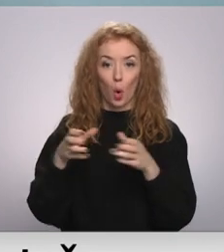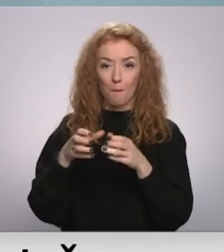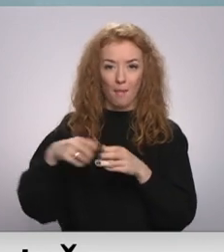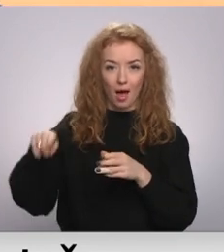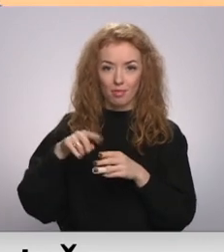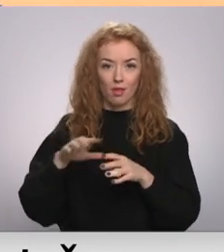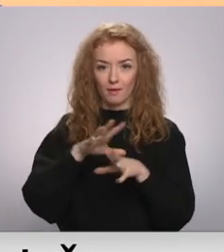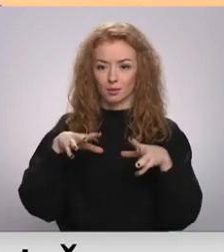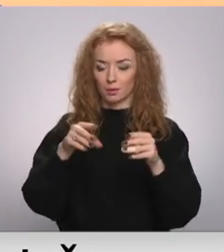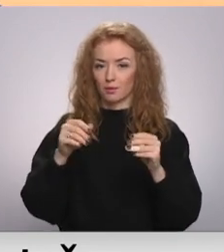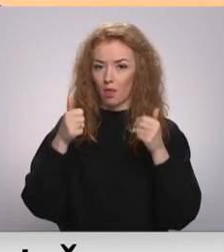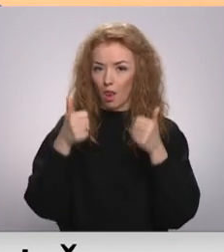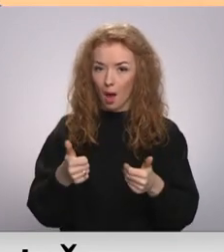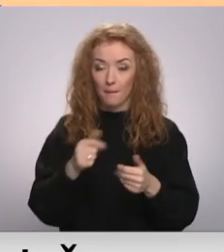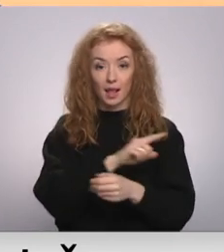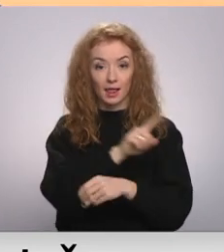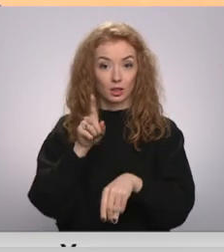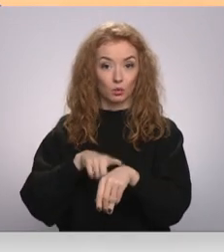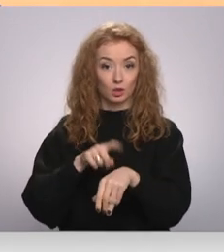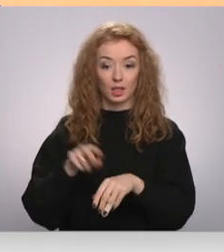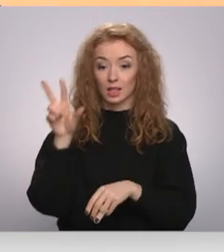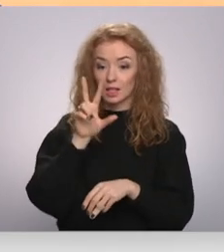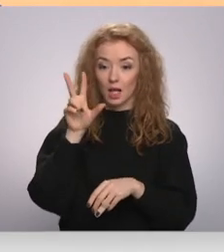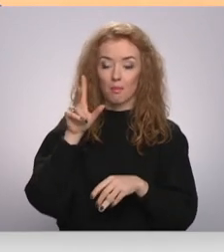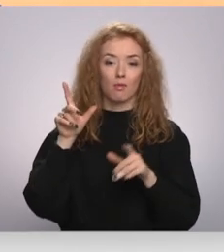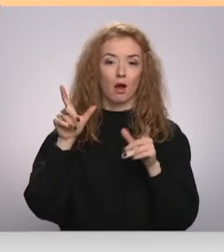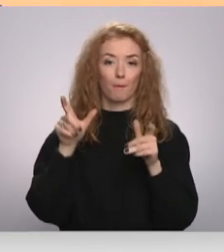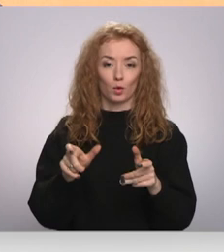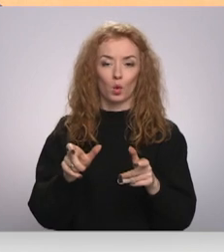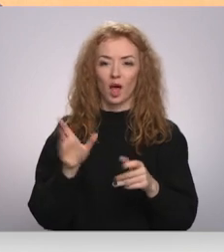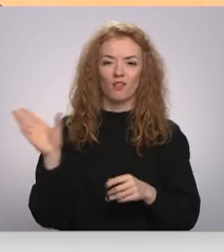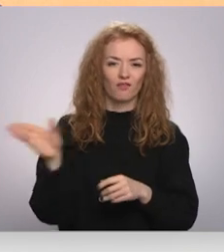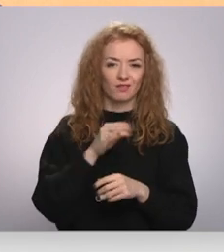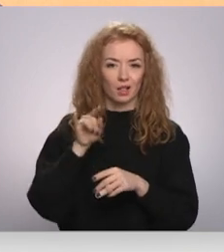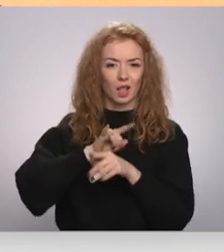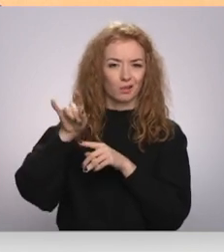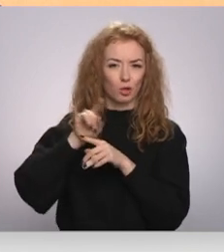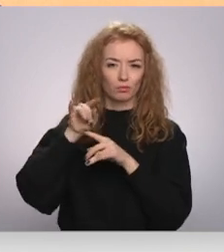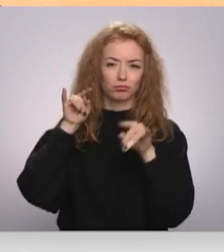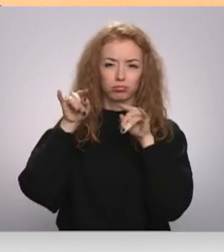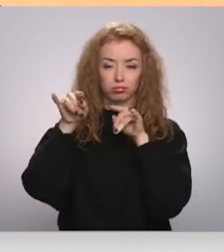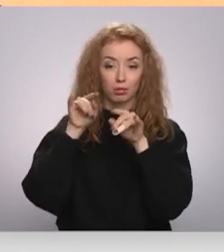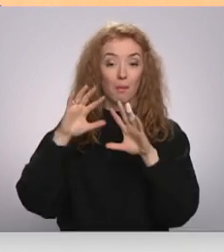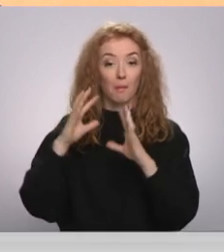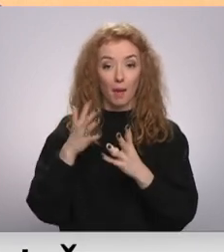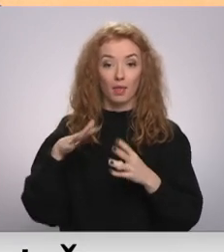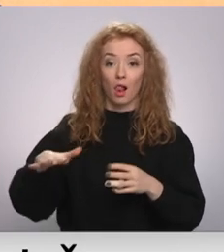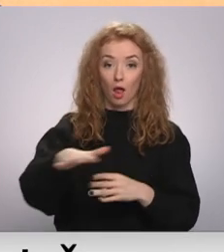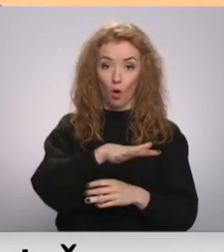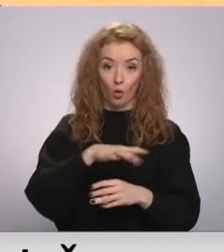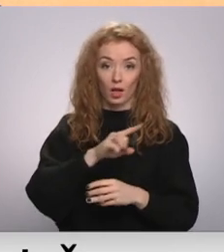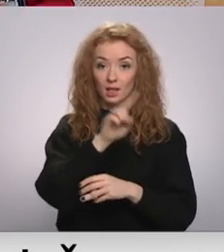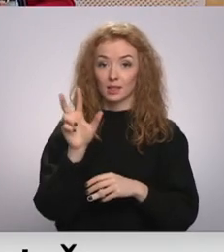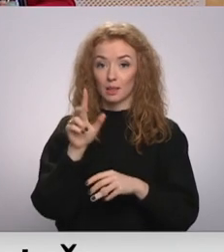beidzēs labi. Līdz pulkstens trījiem ir apturēta visa gaisa satiksme uz no lidos. Tomēr lidlauka darbu līdz